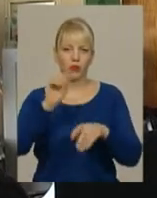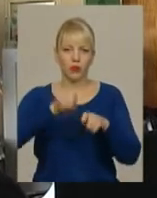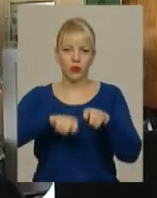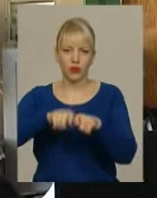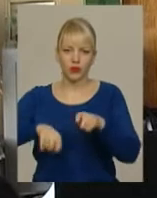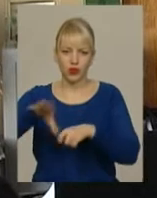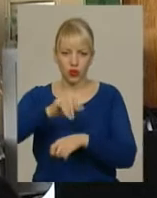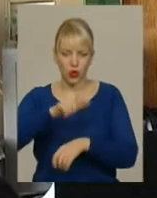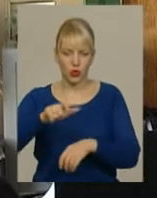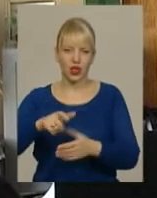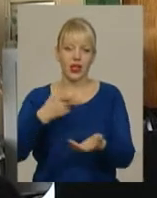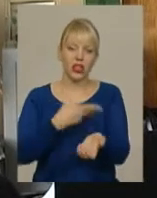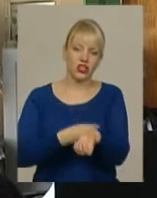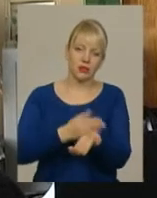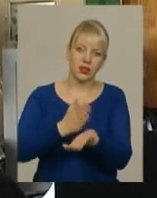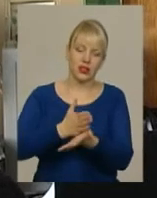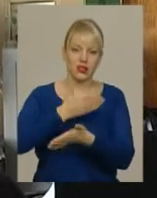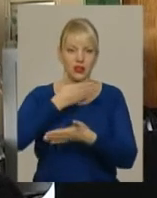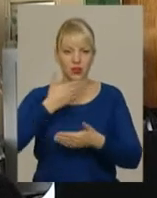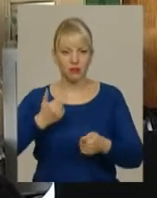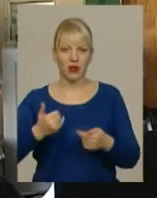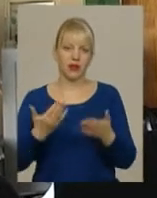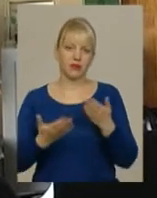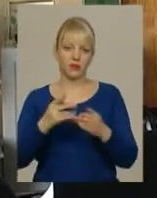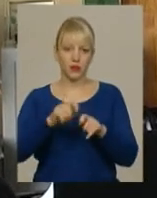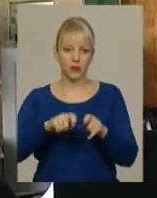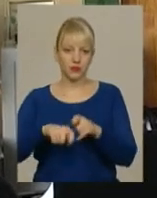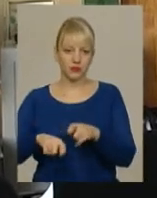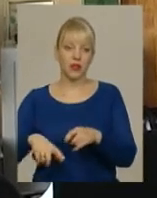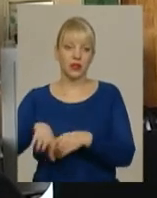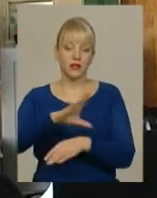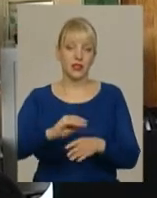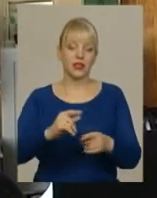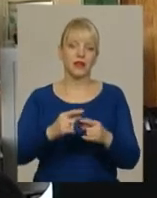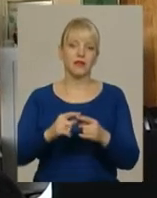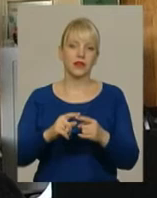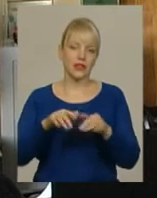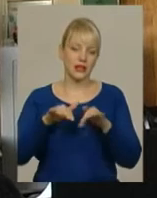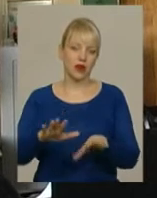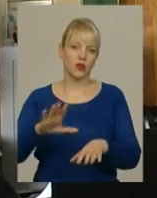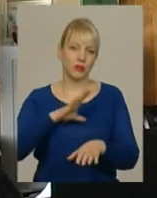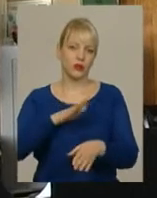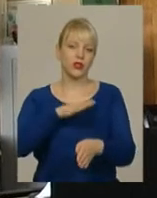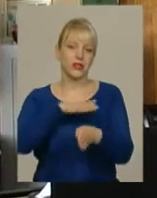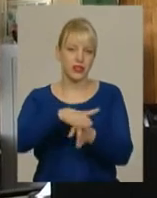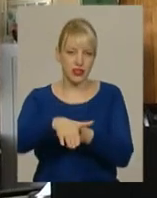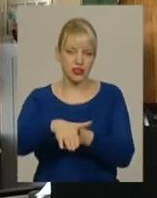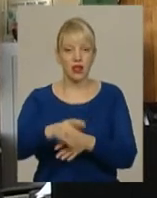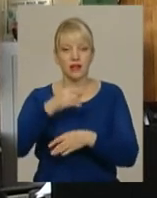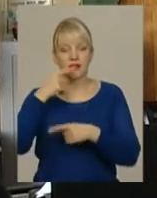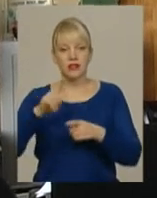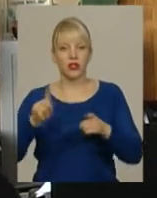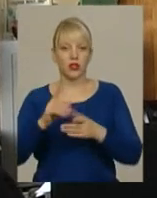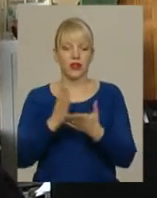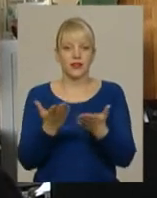даних людей і діток, якщо вони там проживають. Тобто всі протиепідемічні заходи були здійснені. Сказати, що зараз